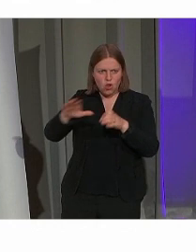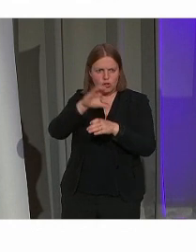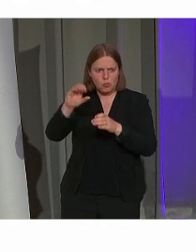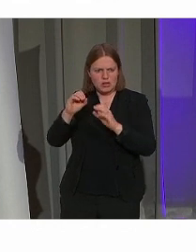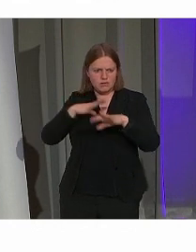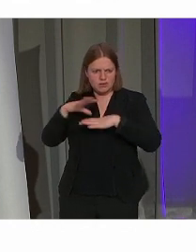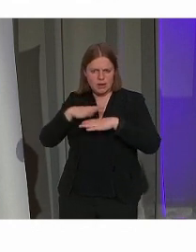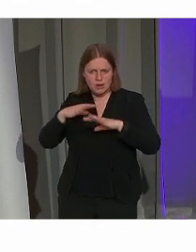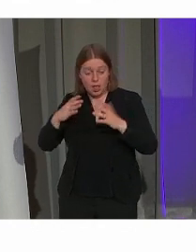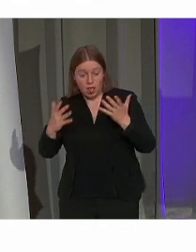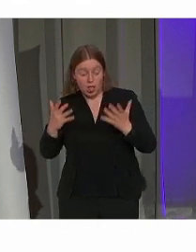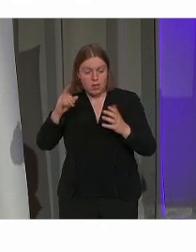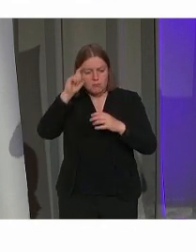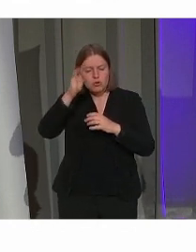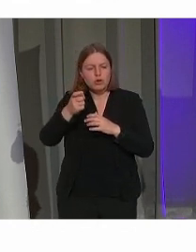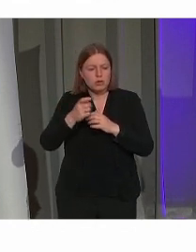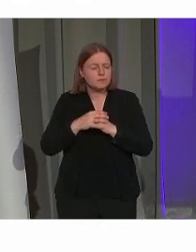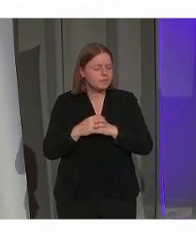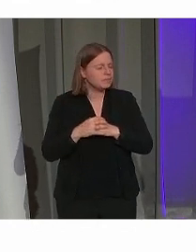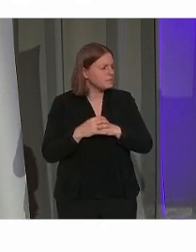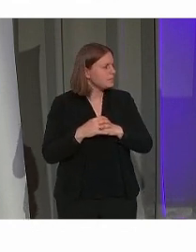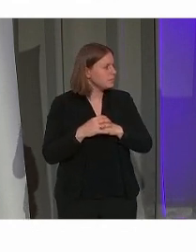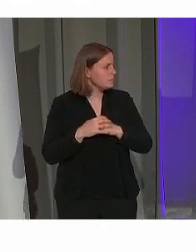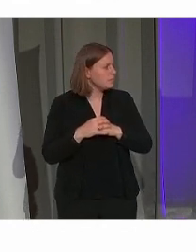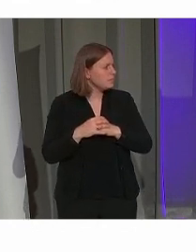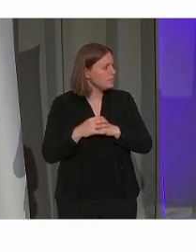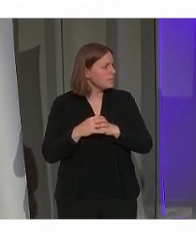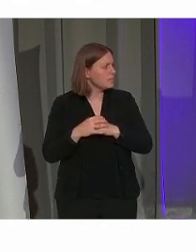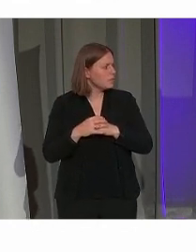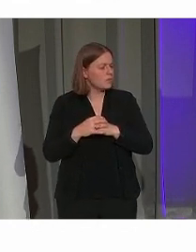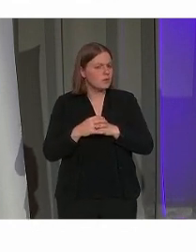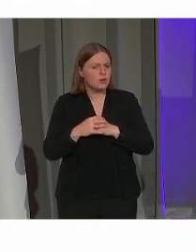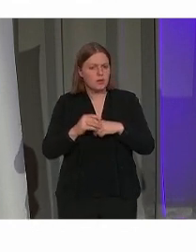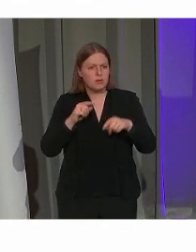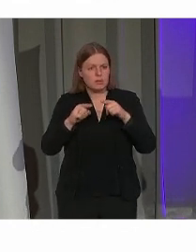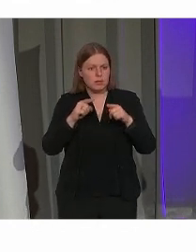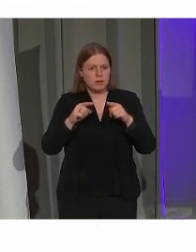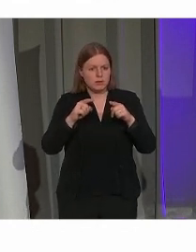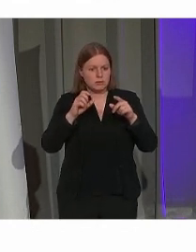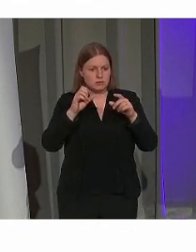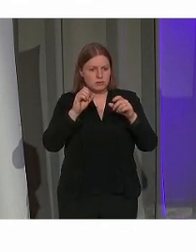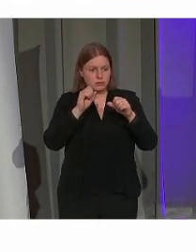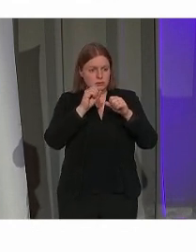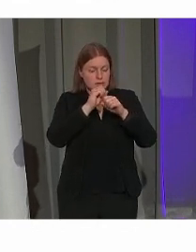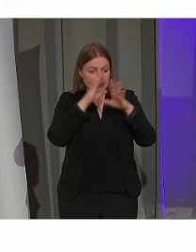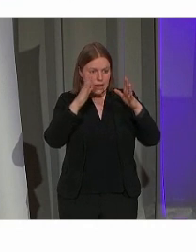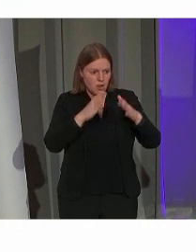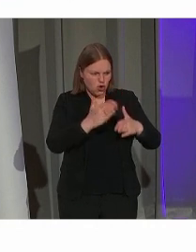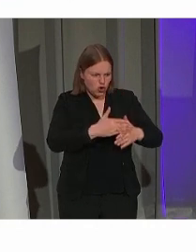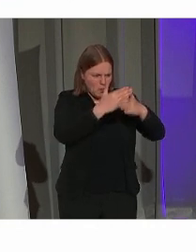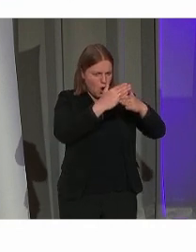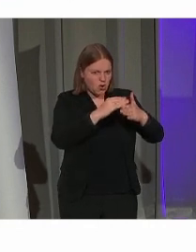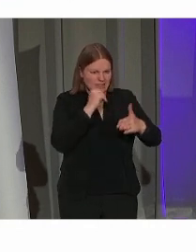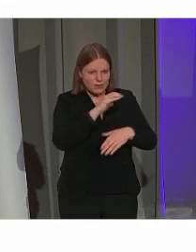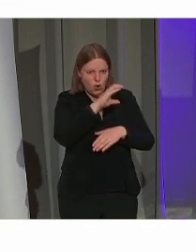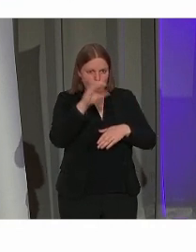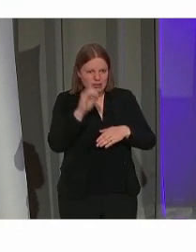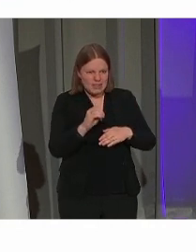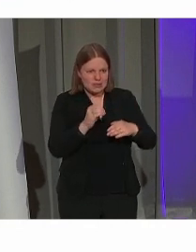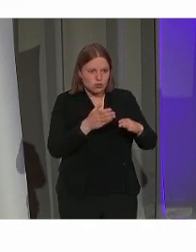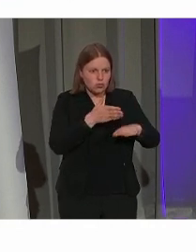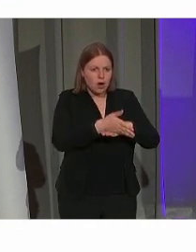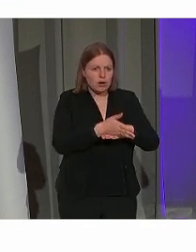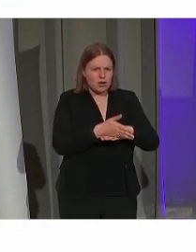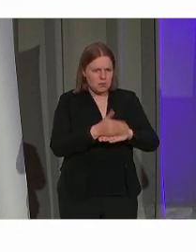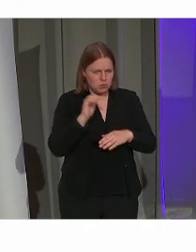voortrekker zou moeten spelen, want ook als je fysiek, je bakstenen, je gebouw niet aan honderd procent geraakt, zijn er eigenlijk